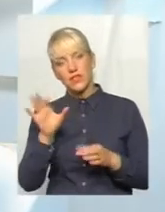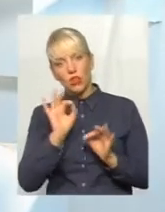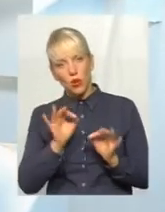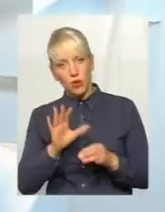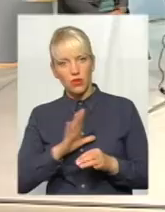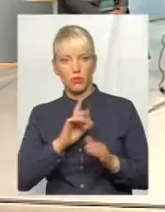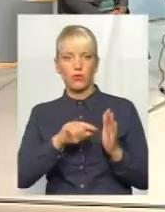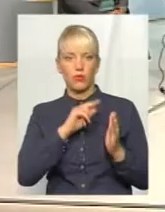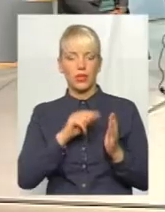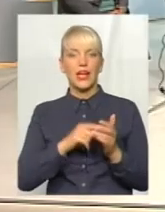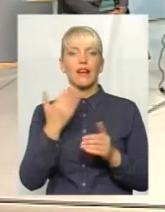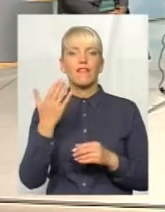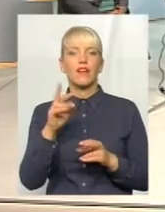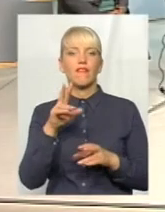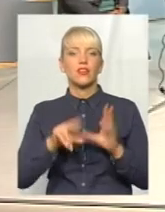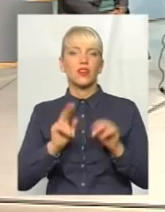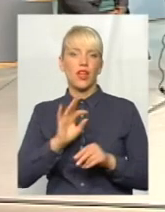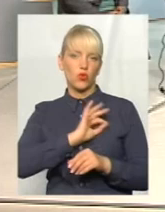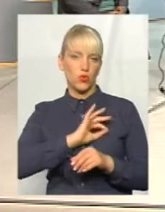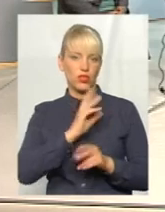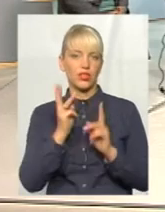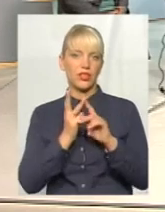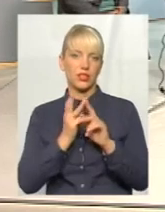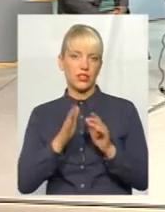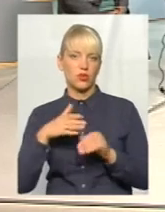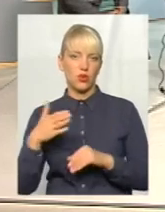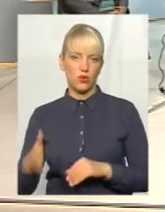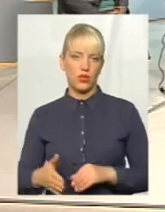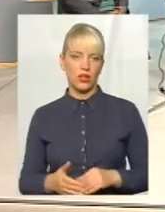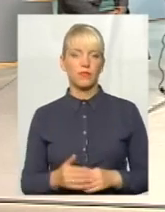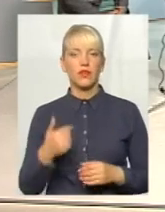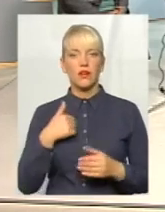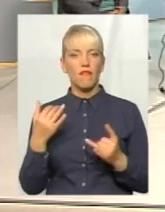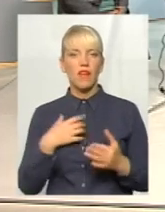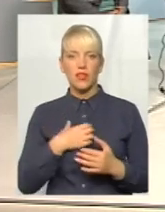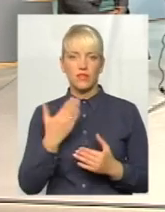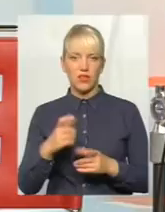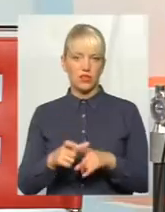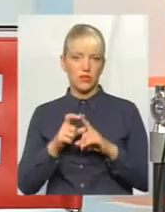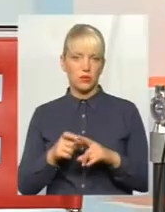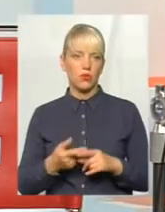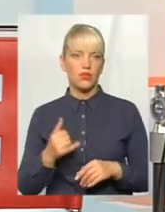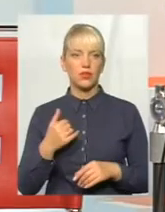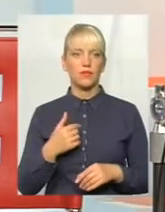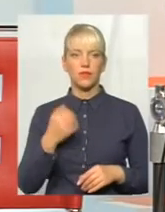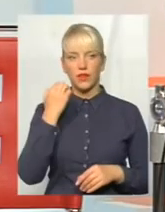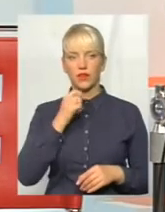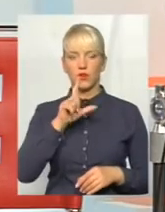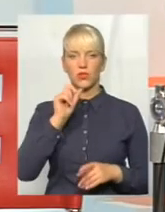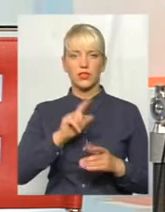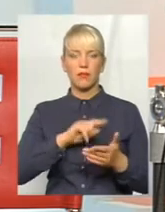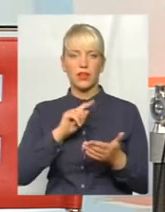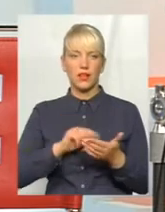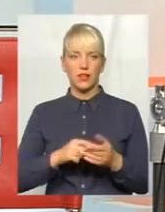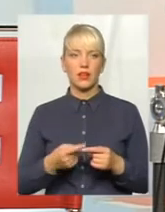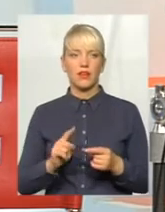сьогодні як третя юридична сторона, нам дуже важлива ваша думка. Дякую за запитання. В першу чергу, це трагічна ситуація,